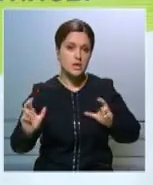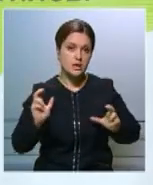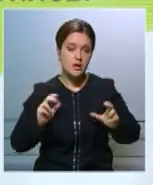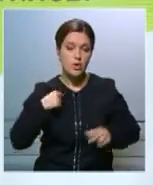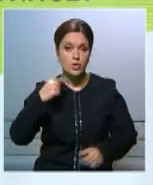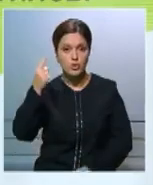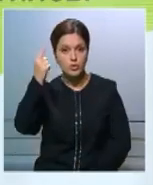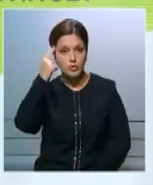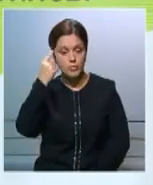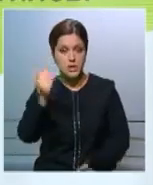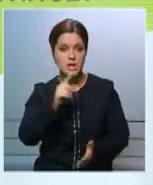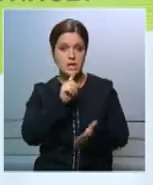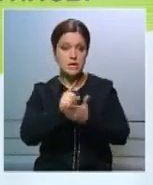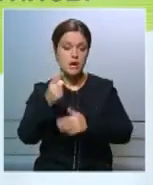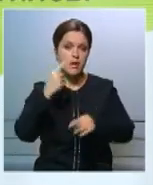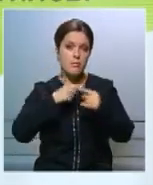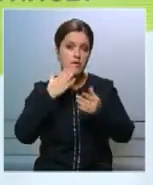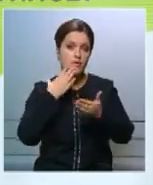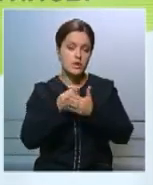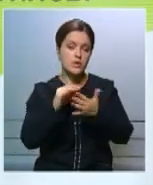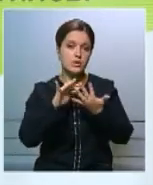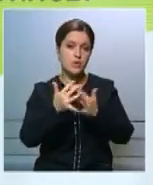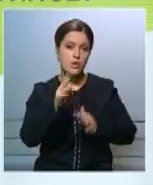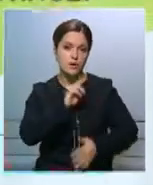я думаю, они должны возвращаться к себе в село.